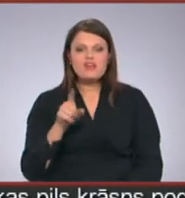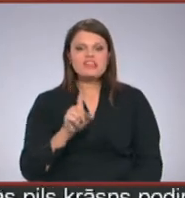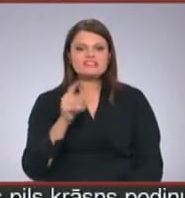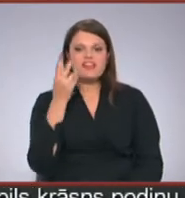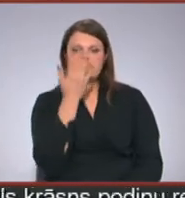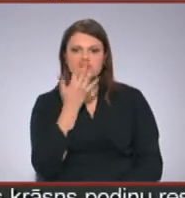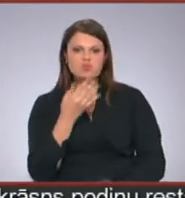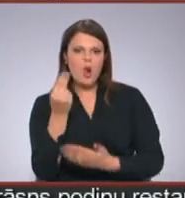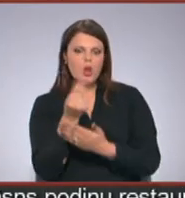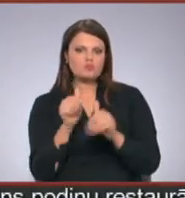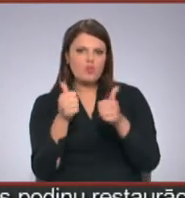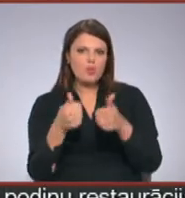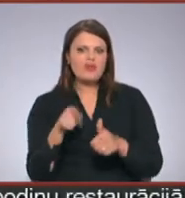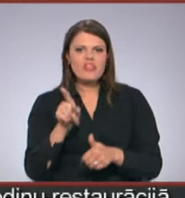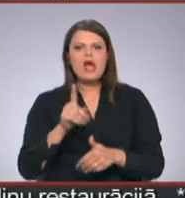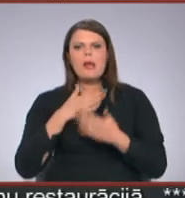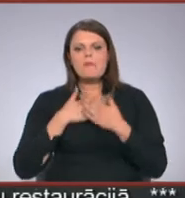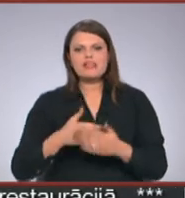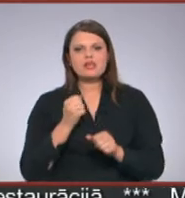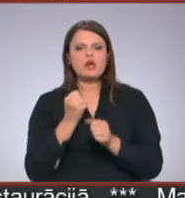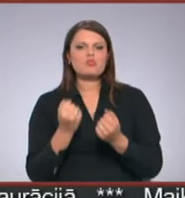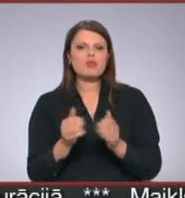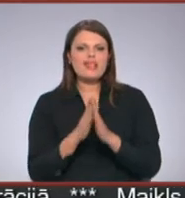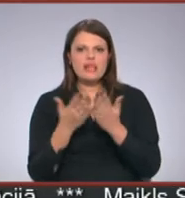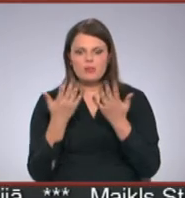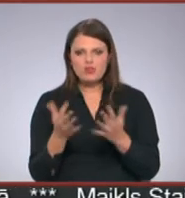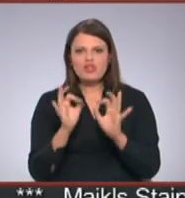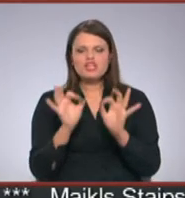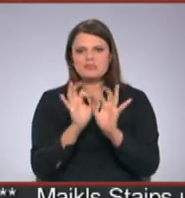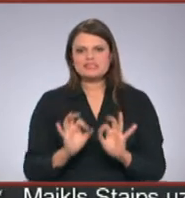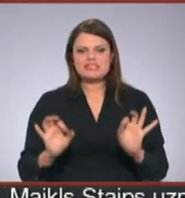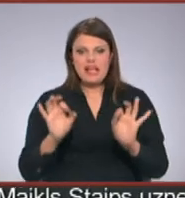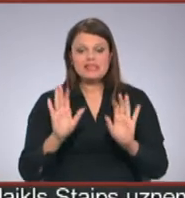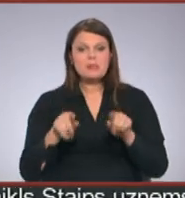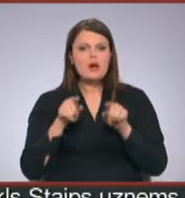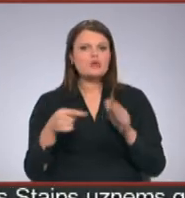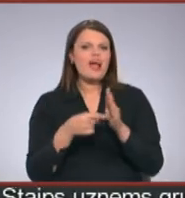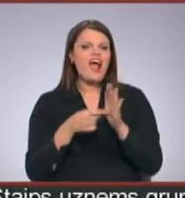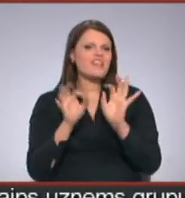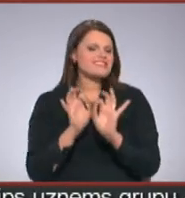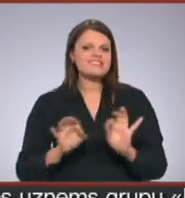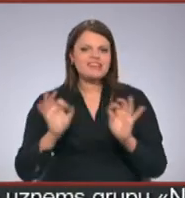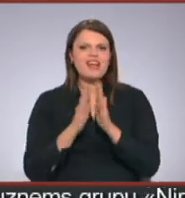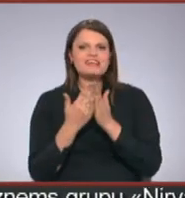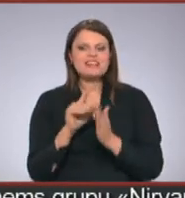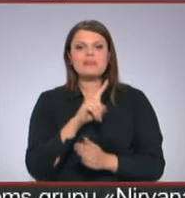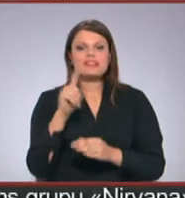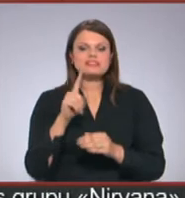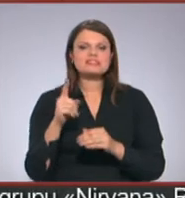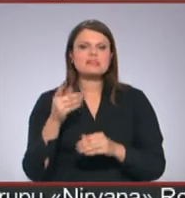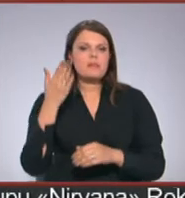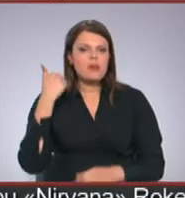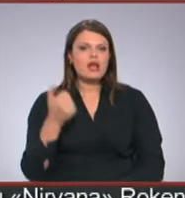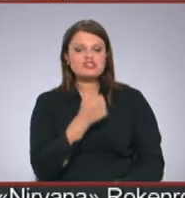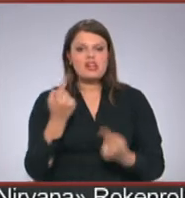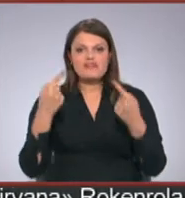noformējums, tā ir patika turēt grāmatu rokā un gal galā tiešām estētiskā daila. Par to, kādas skaistākās grāmatas ir tapušas aizvadītā